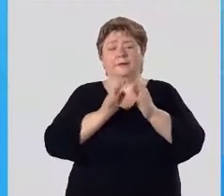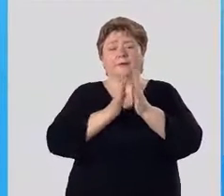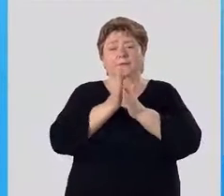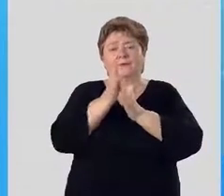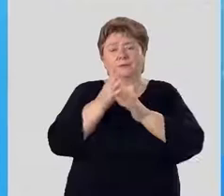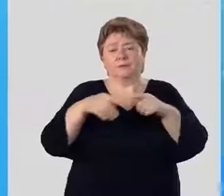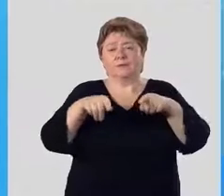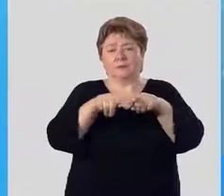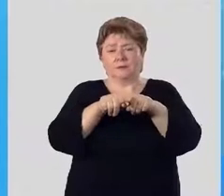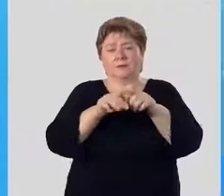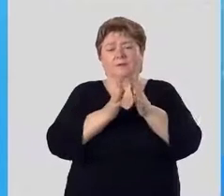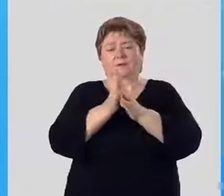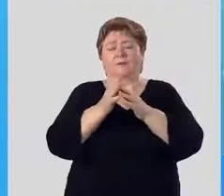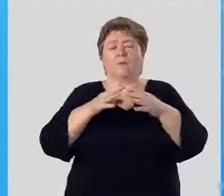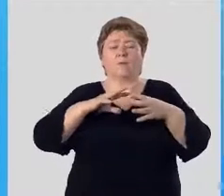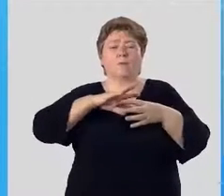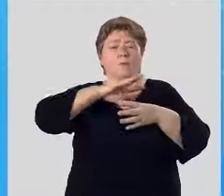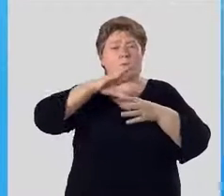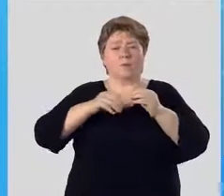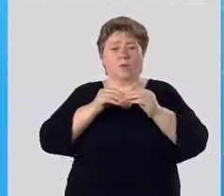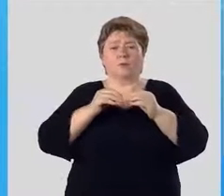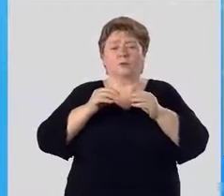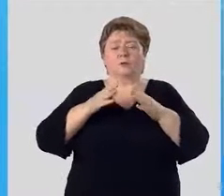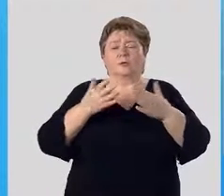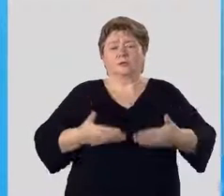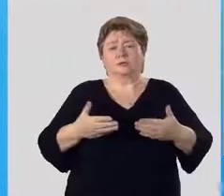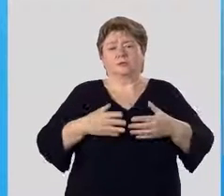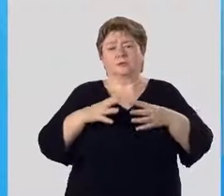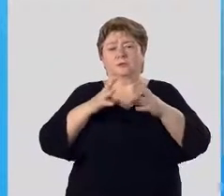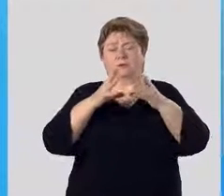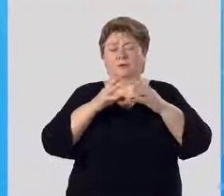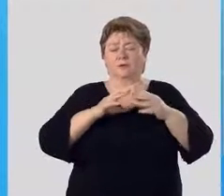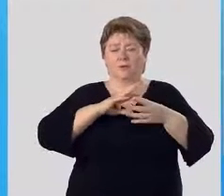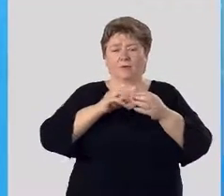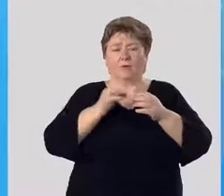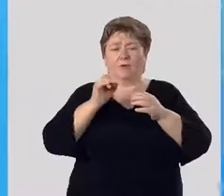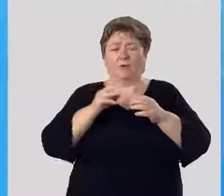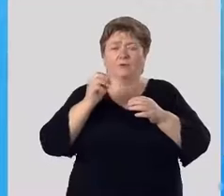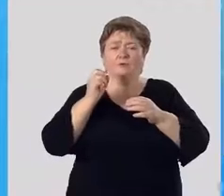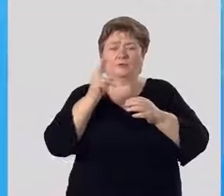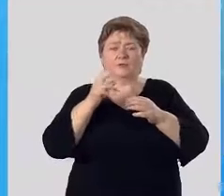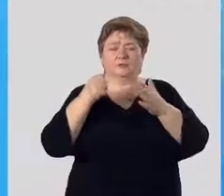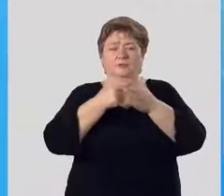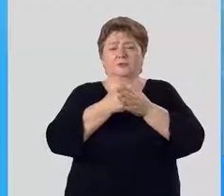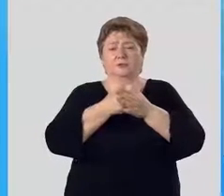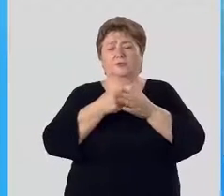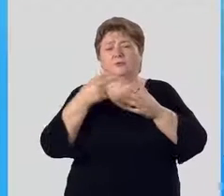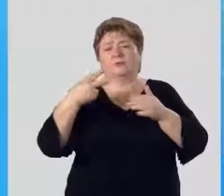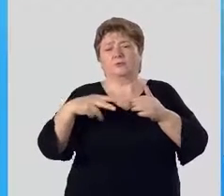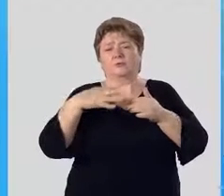это травянистые растения, полный жизненный цикл которого составляет от 12 до